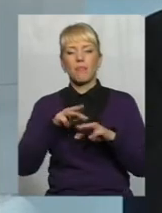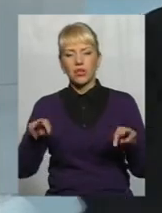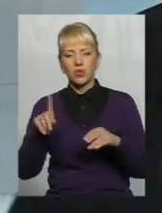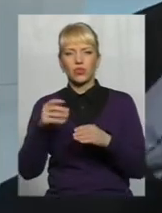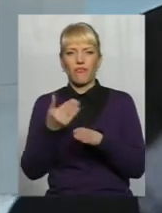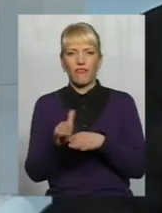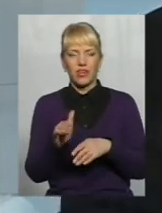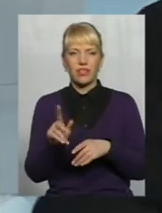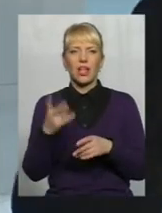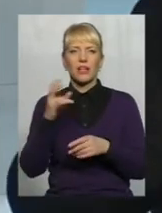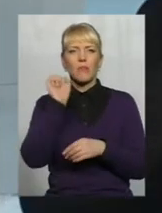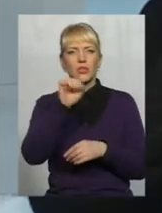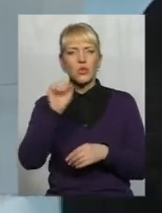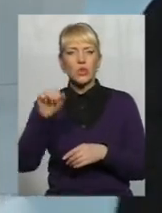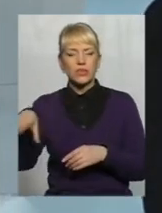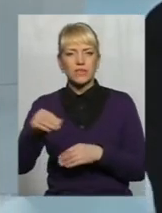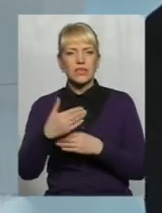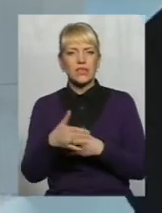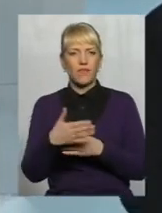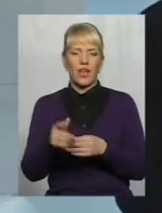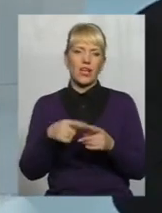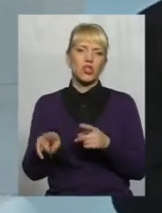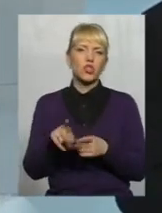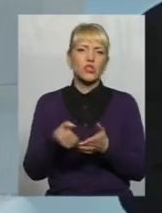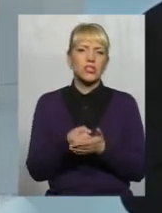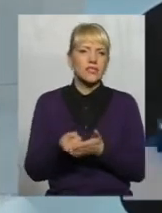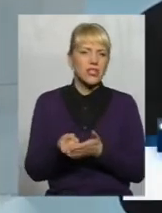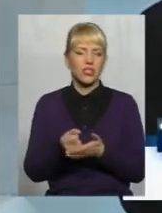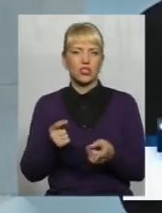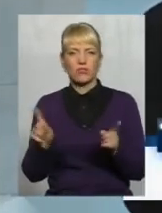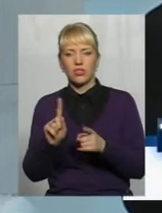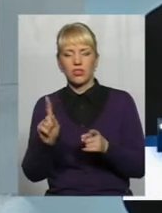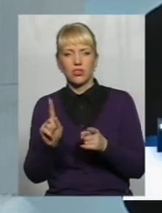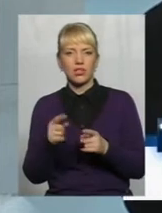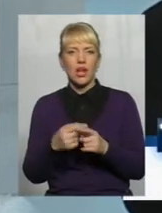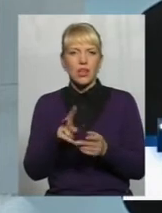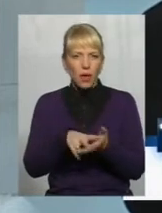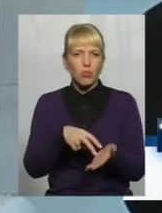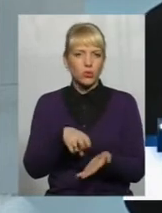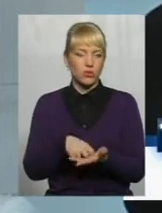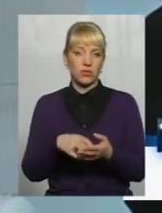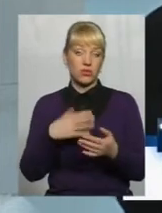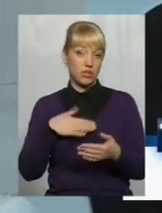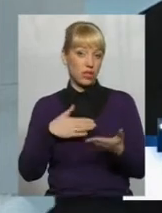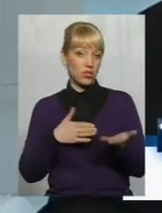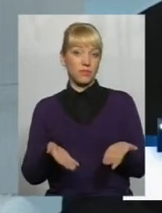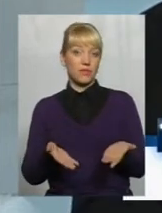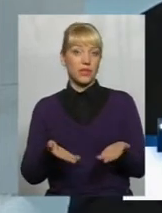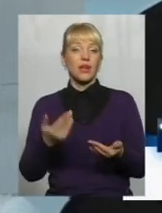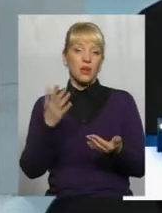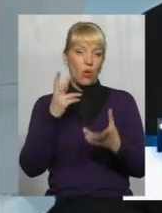там треба стукати усі дерев, двері, все там вирішувати, їздити, на полусогнутих Зачем? Коли